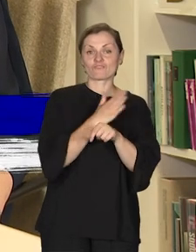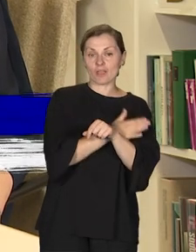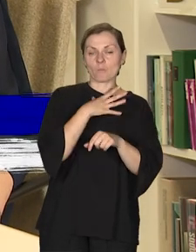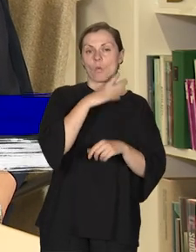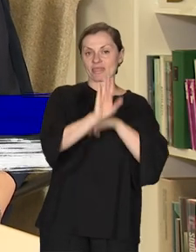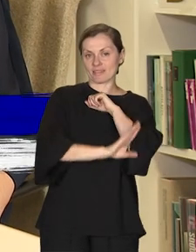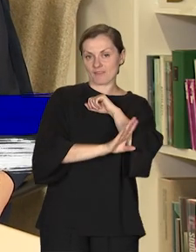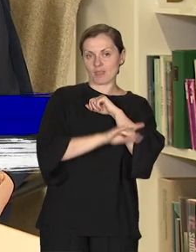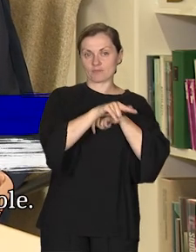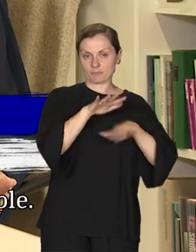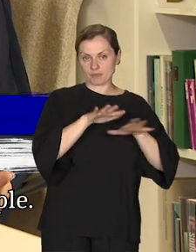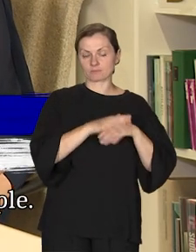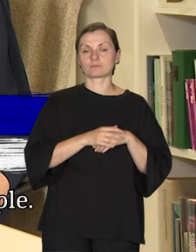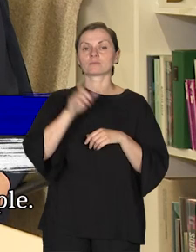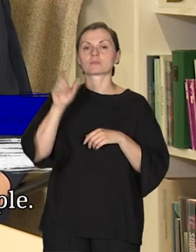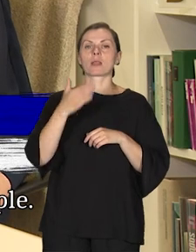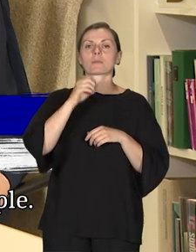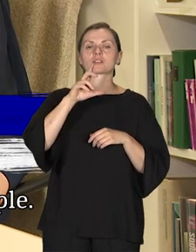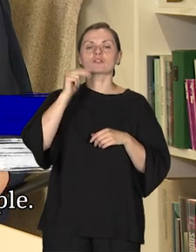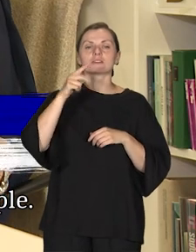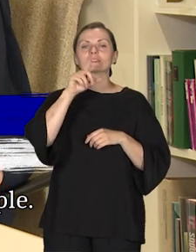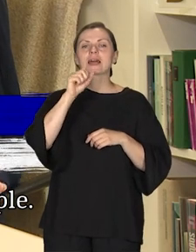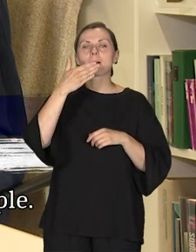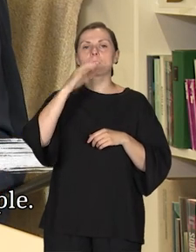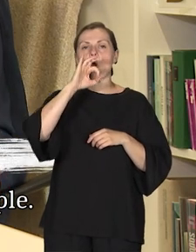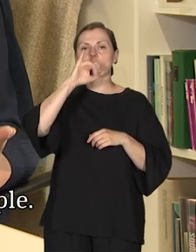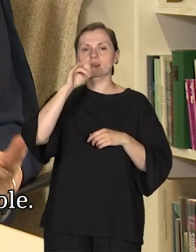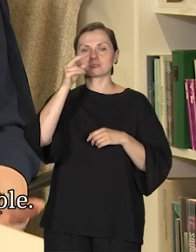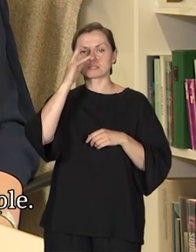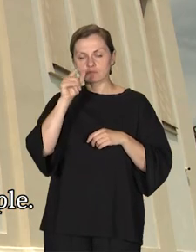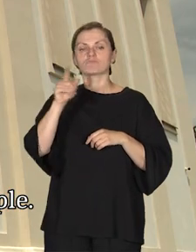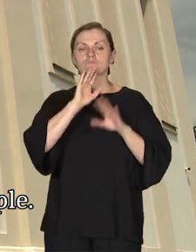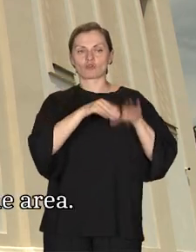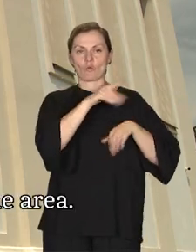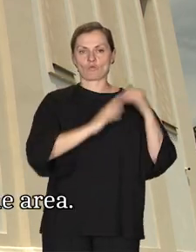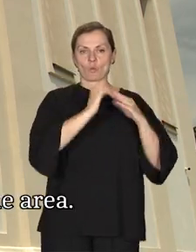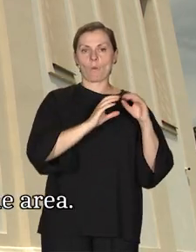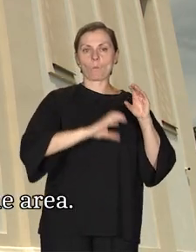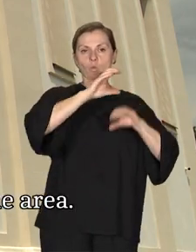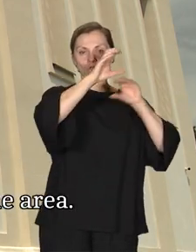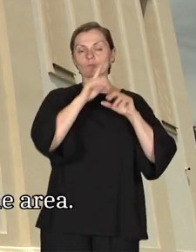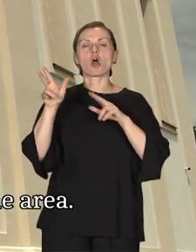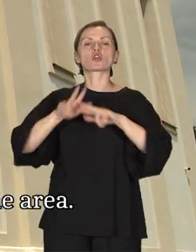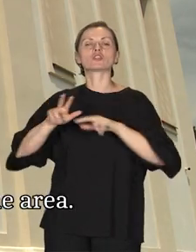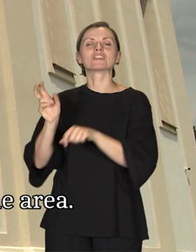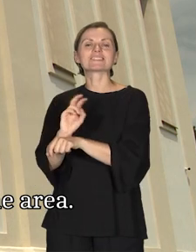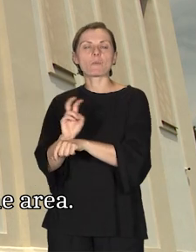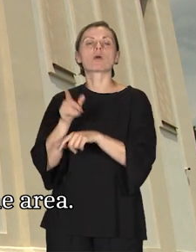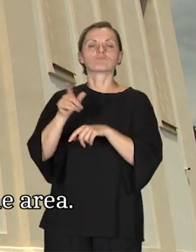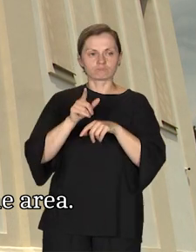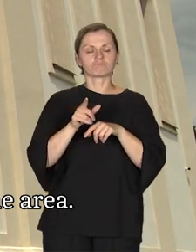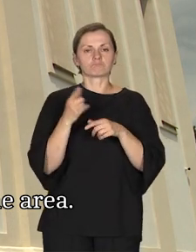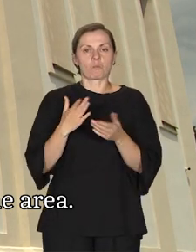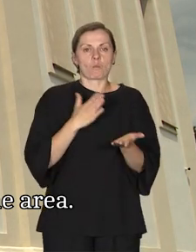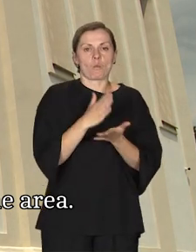drewniana i Marcin Zamoyski pozwolił wybudować murowaną. Rodzina Zamoyskich jakby przyczyniła się do